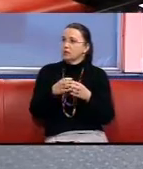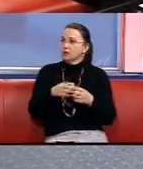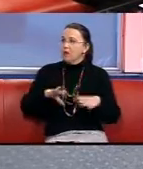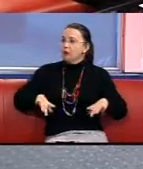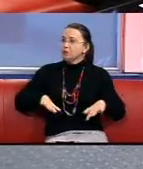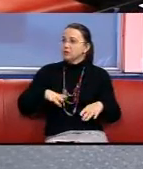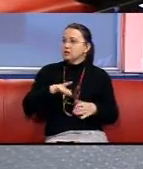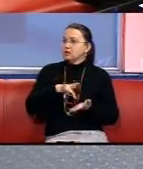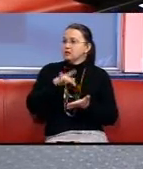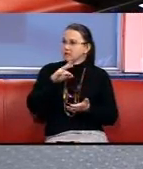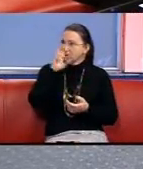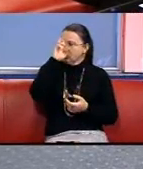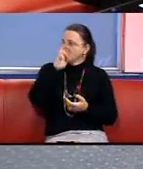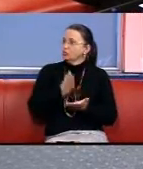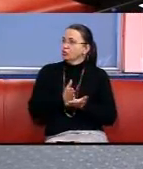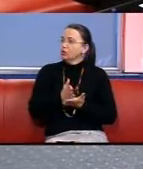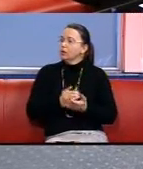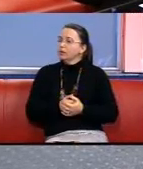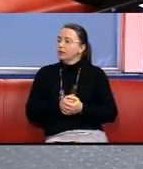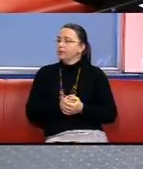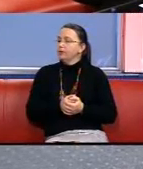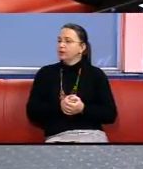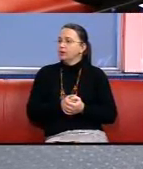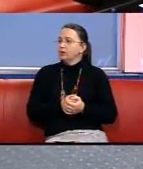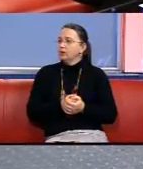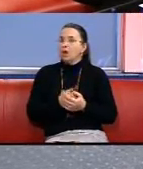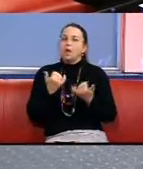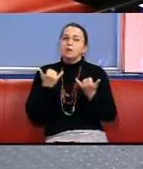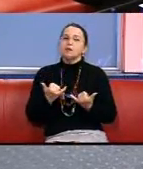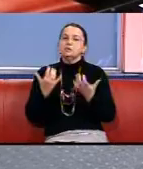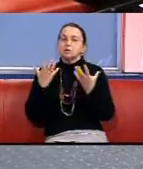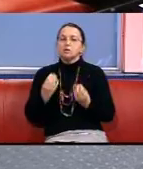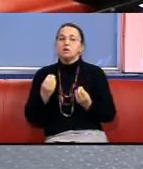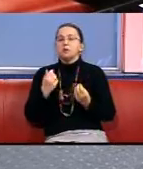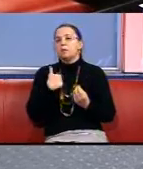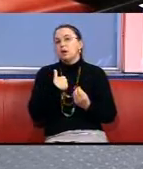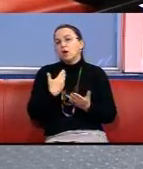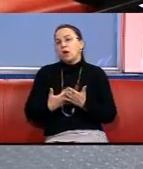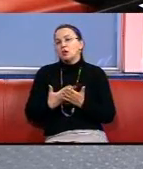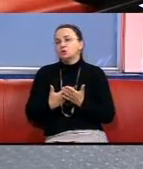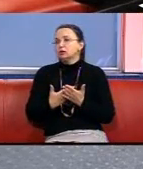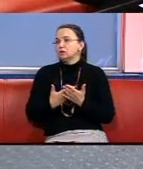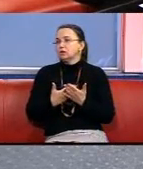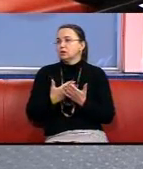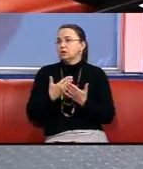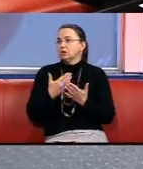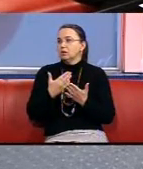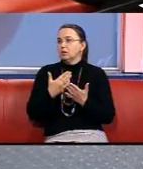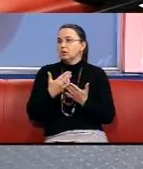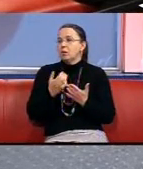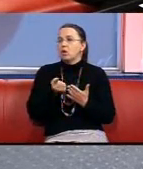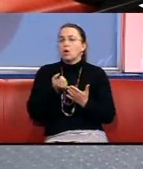групі адміністрації центру А на сьогоднішній день, мені здається, кількість